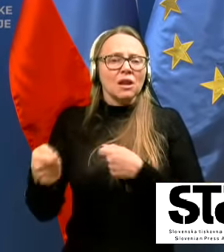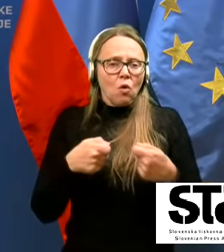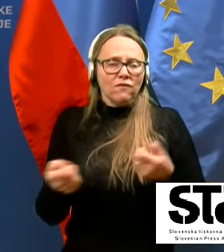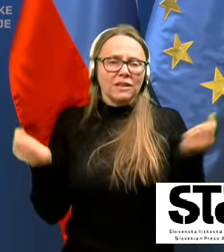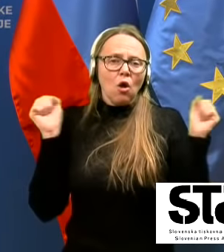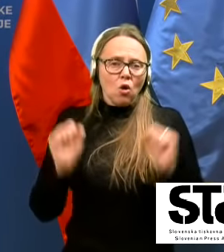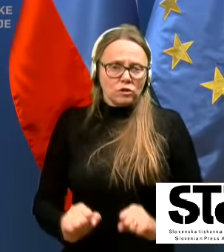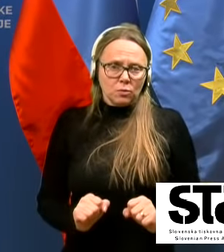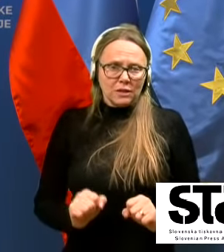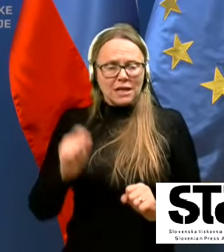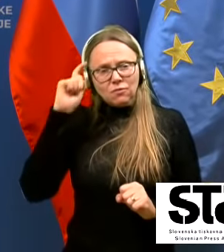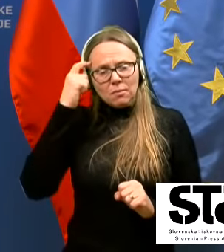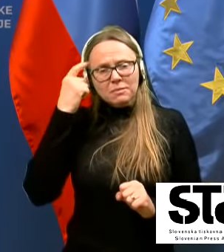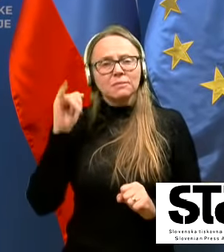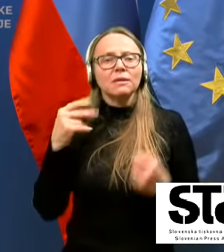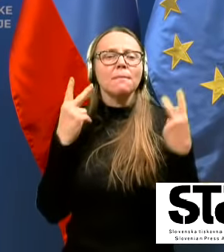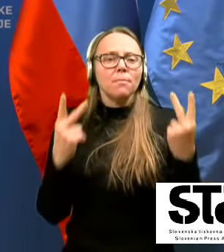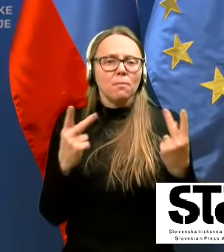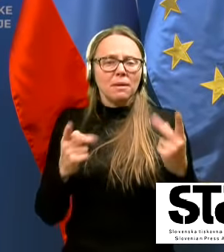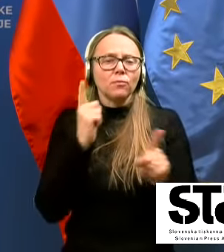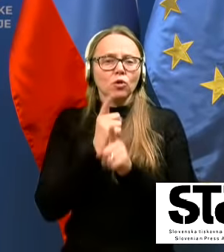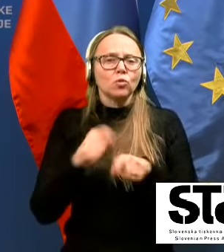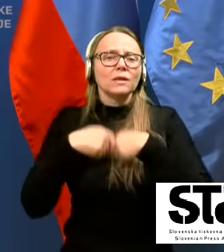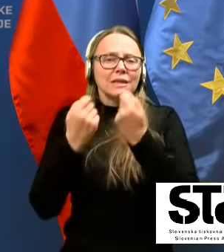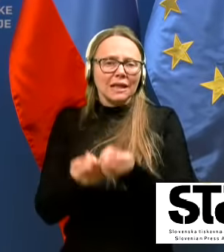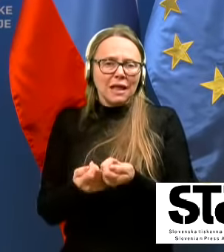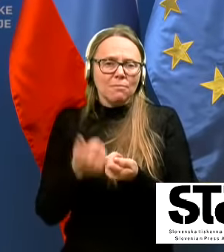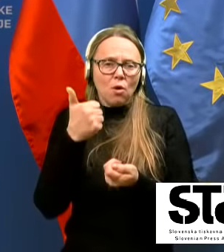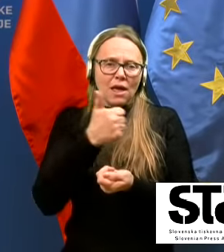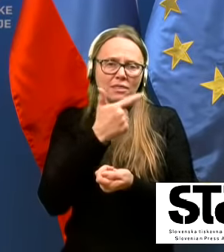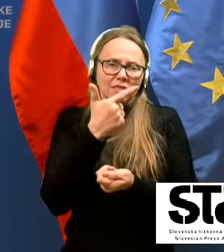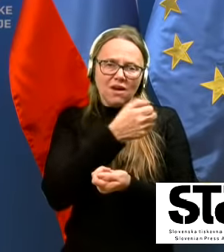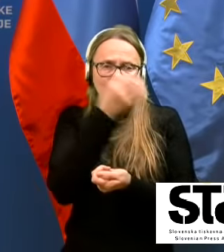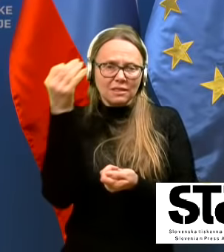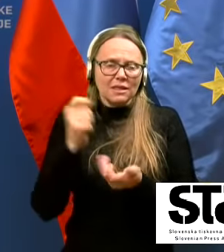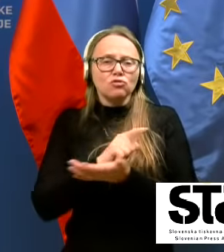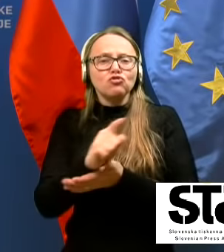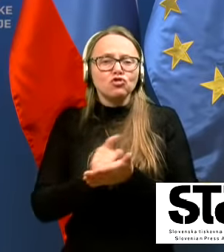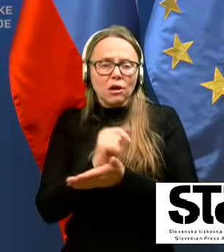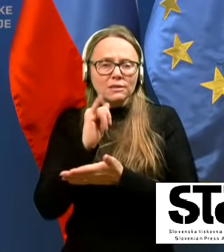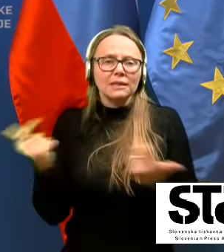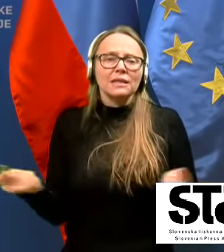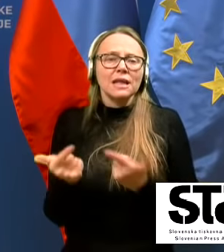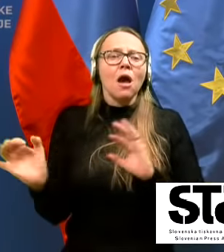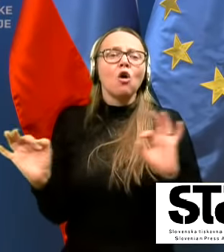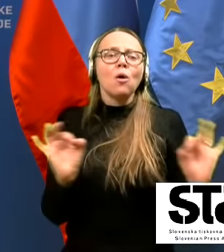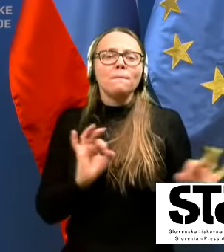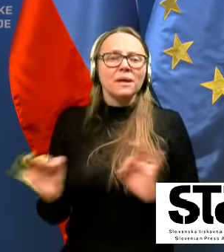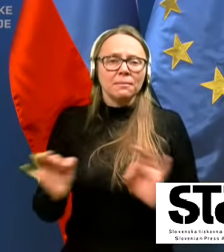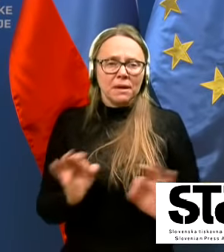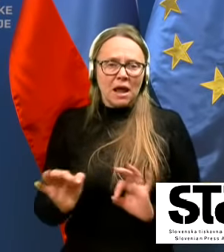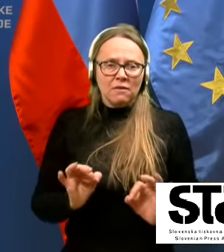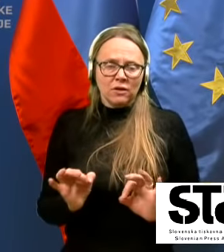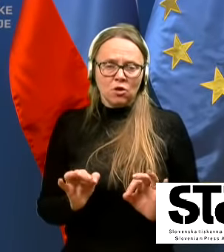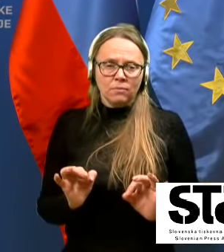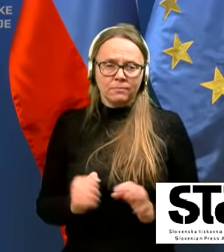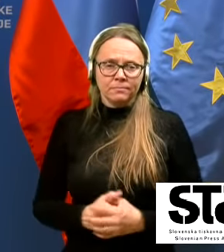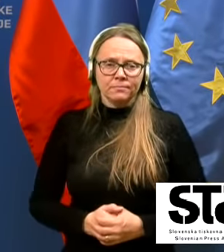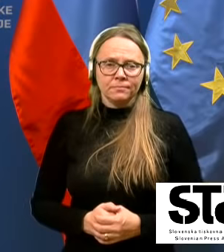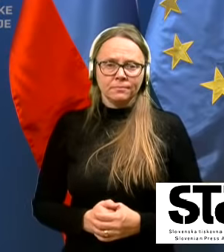gospodarstvo pa mislim, da je pomembno tudi, da damo vsaj dan, dva časa, da se lahko pripravijo in da